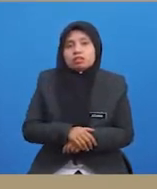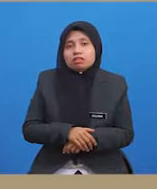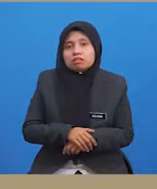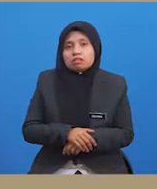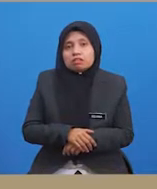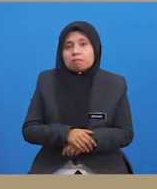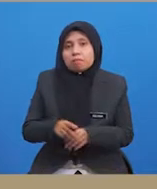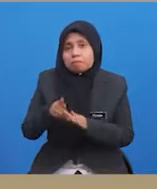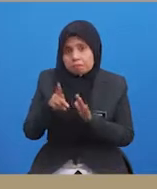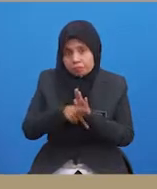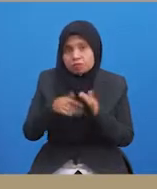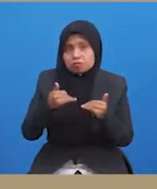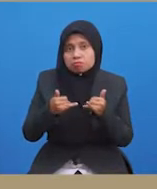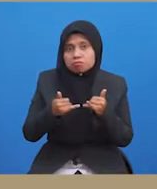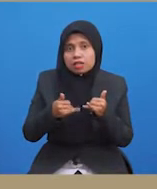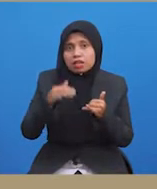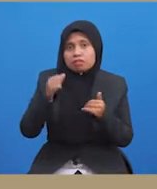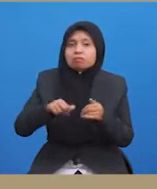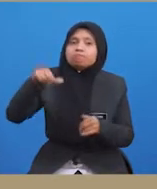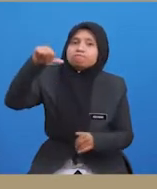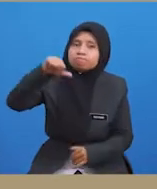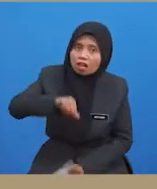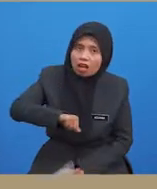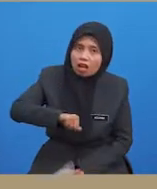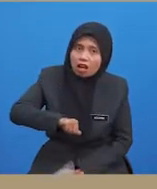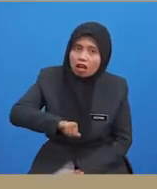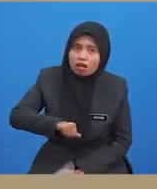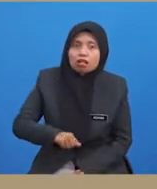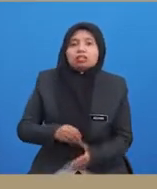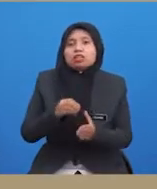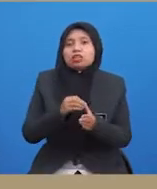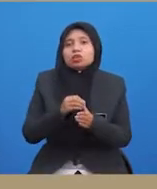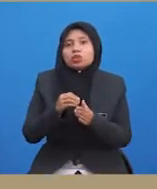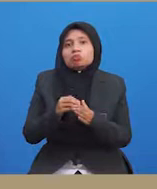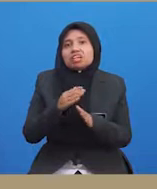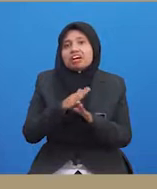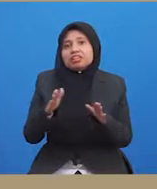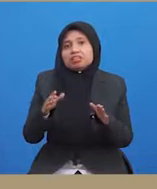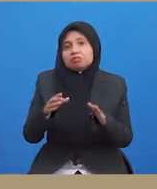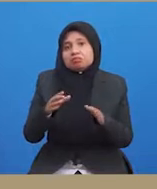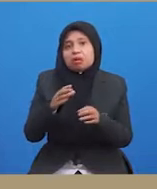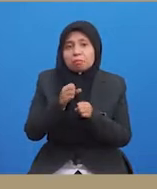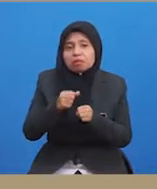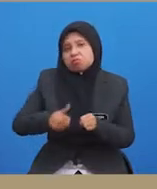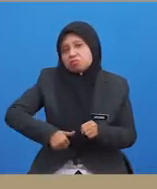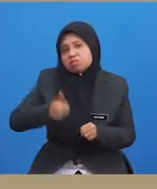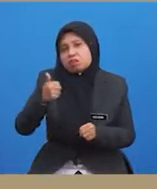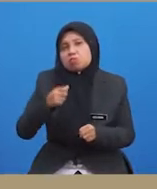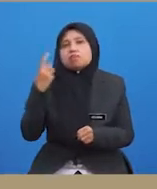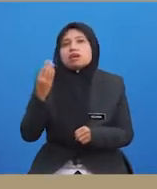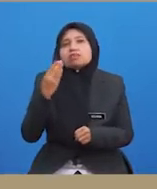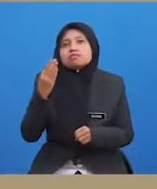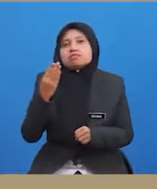Pemain pasukan yang tewas atau merasakan bahawa pasukannya tidak berpeluang untuk menang lazimnya